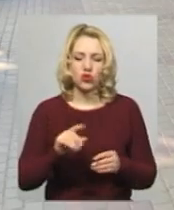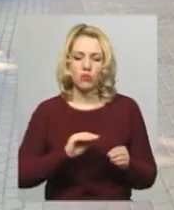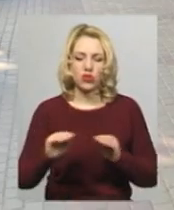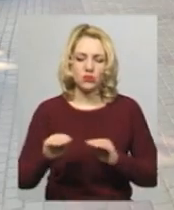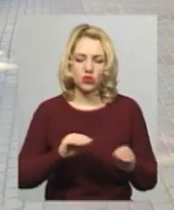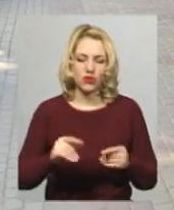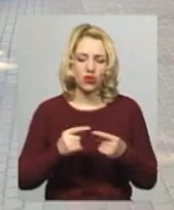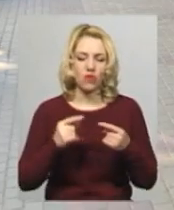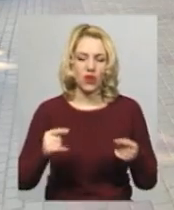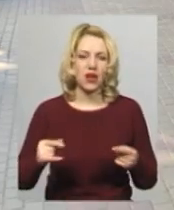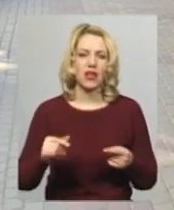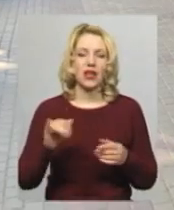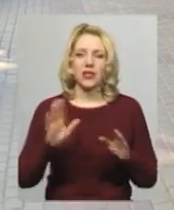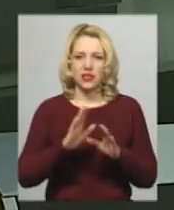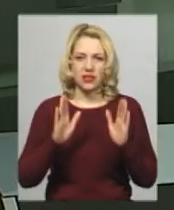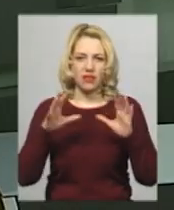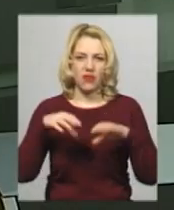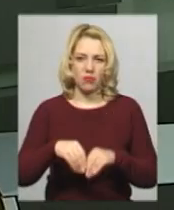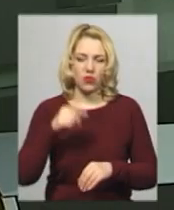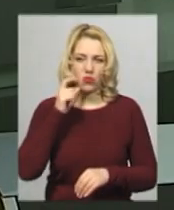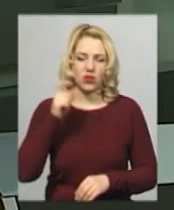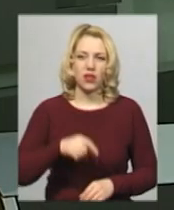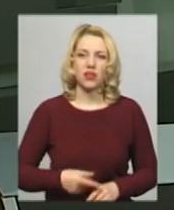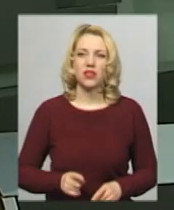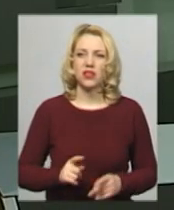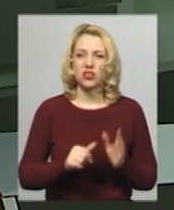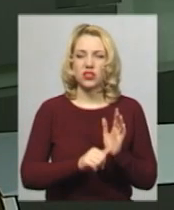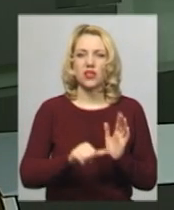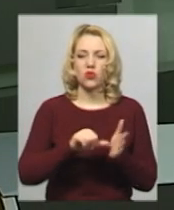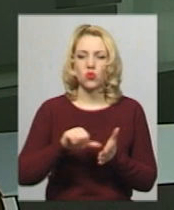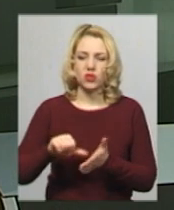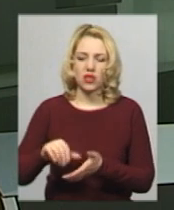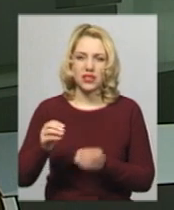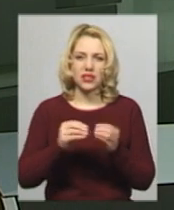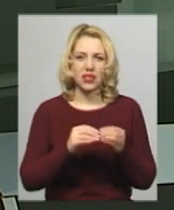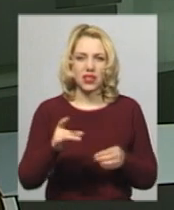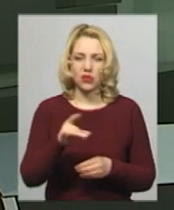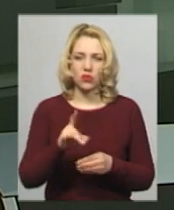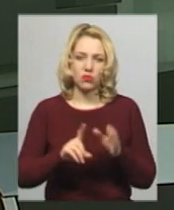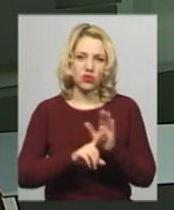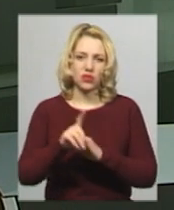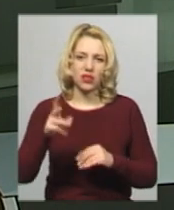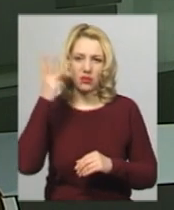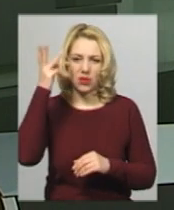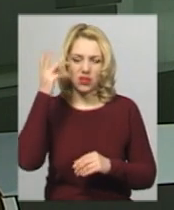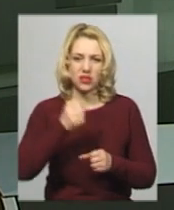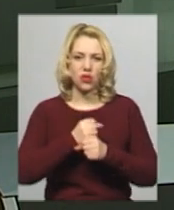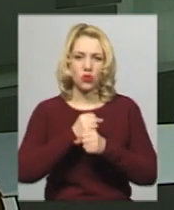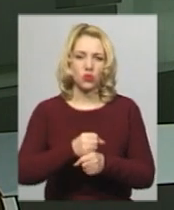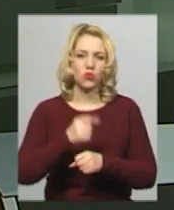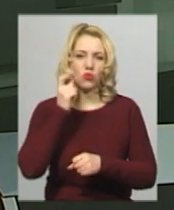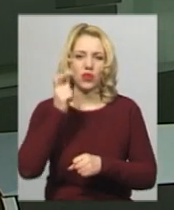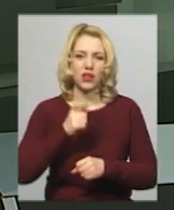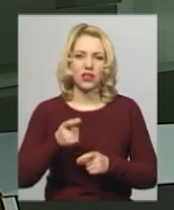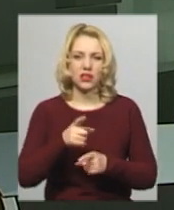рамках країни, а назовні і країни. 60 учасників з 10 регіонів розпочали у Хмельницькому кубок України з